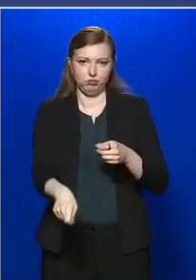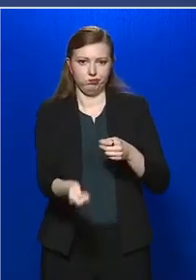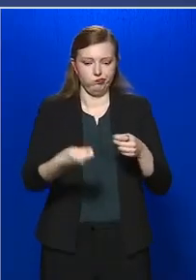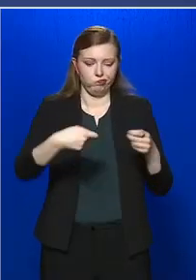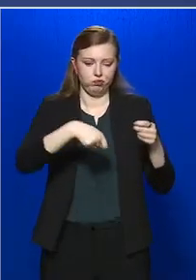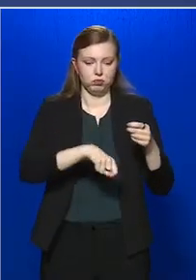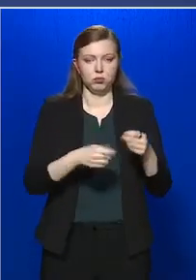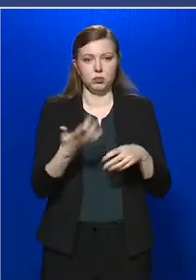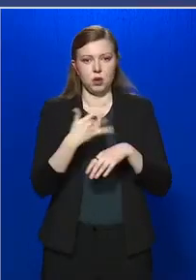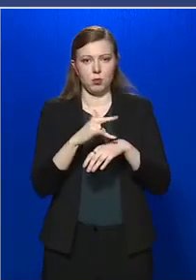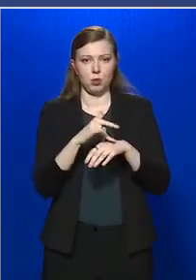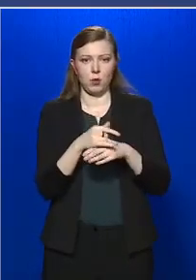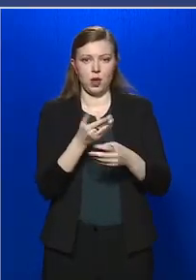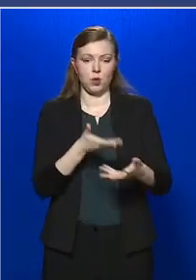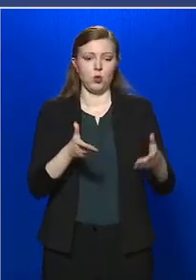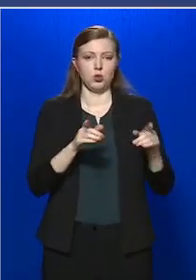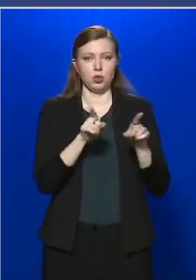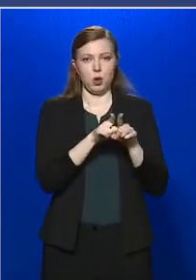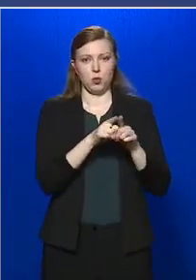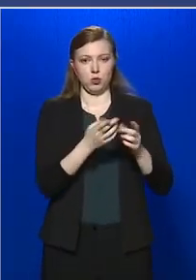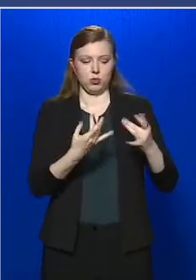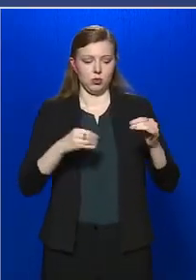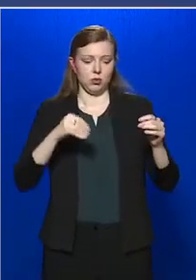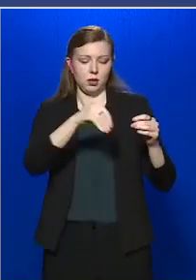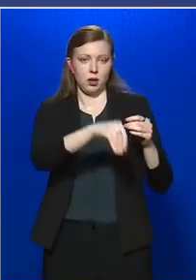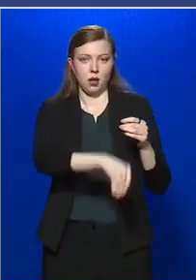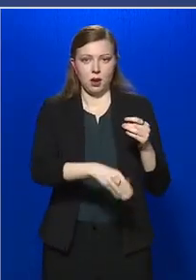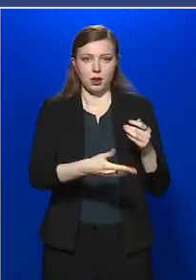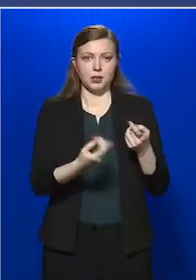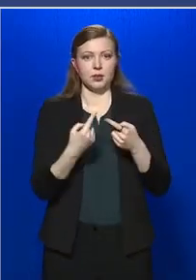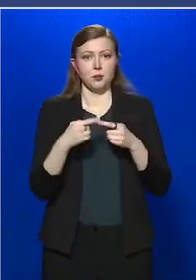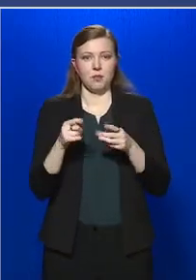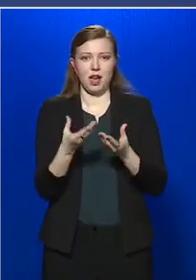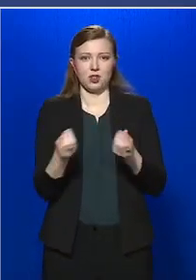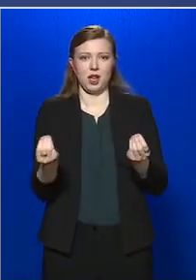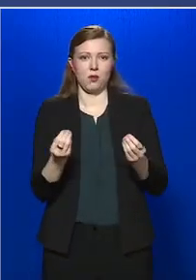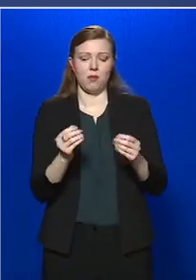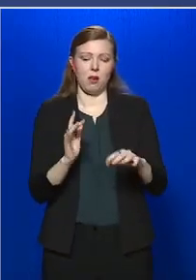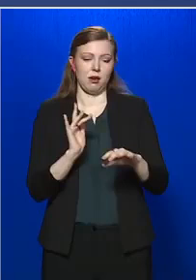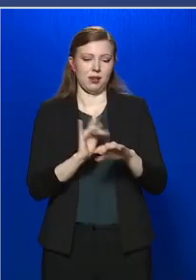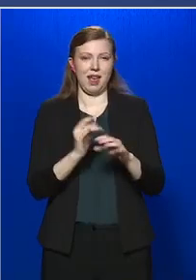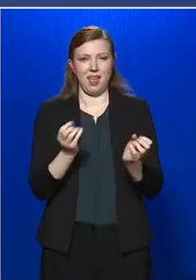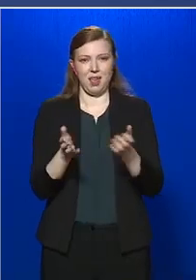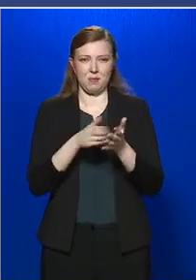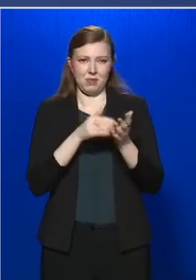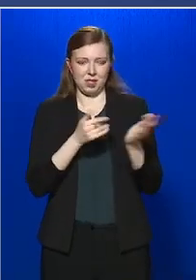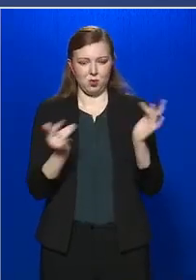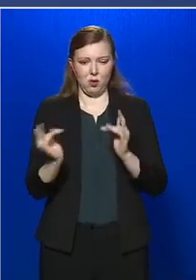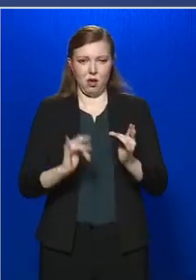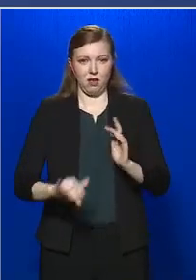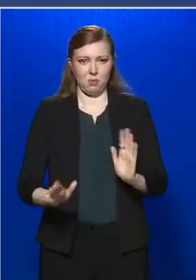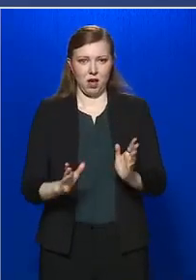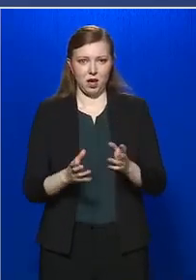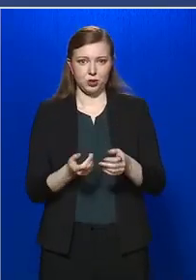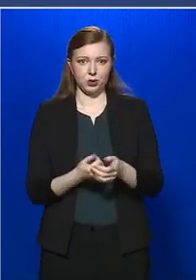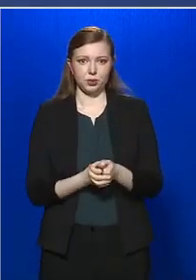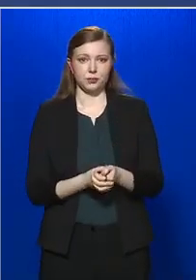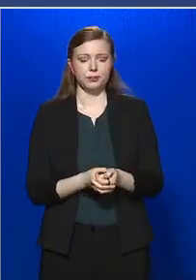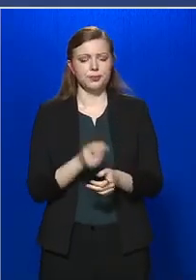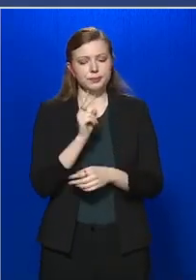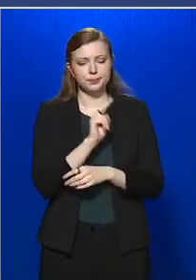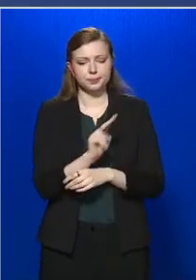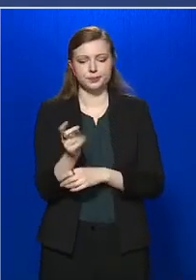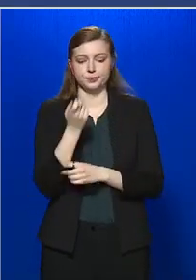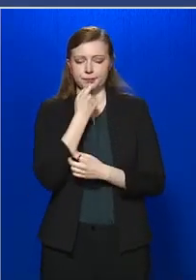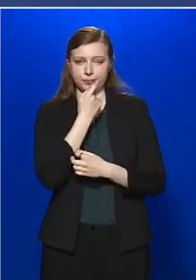próbáljuk a kosarunkban úgy elhelyezni, hogy a másik áruval ne szennyeződjön. Figyeljünk